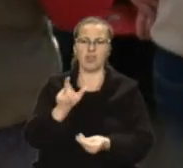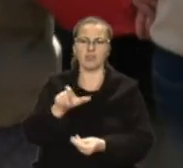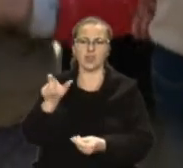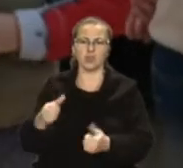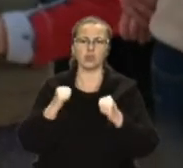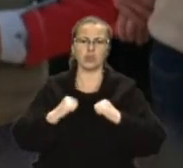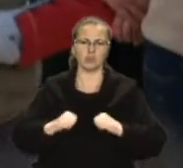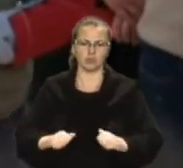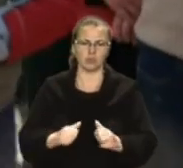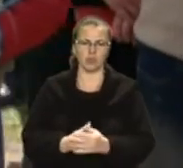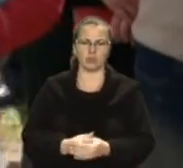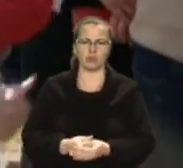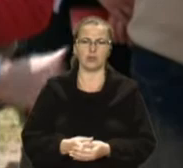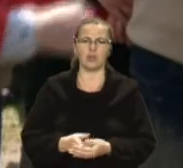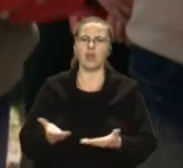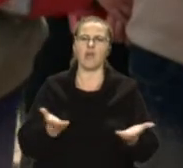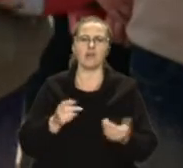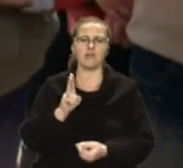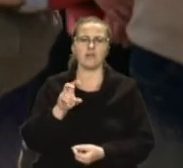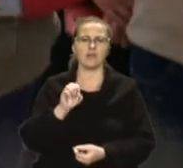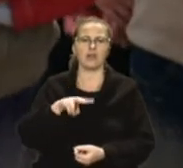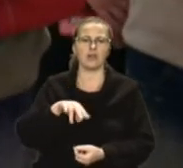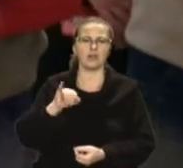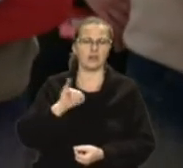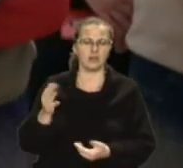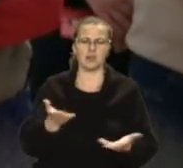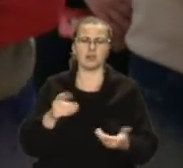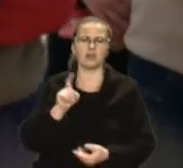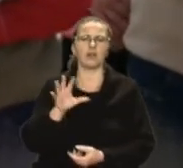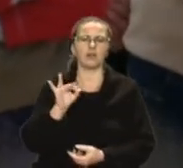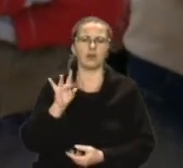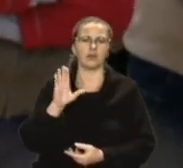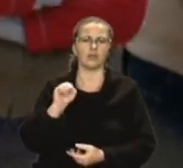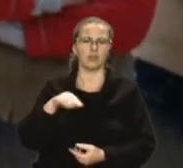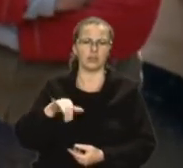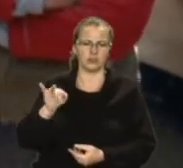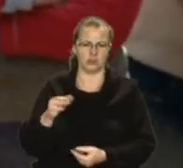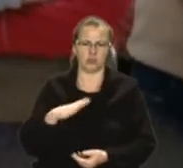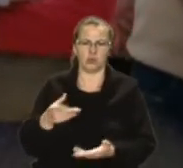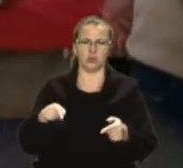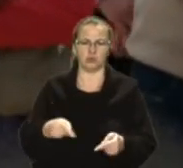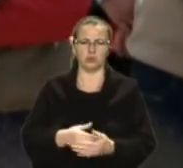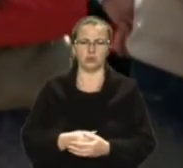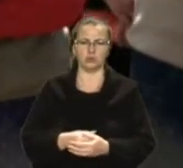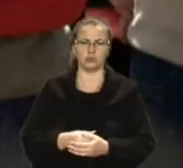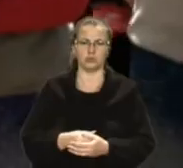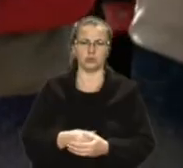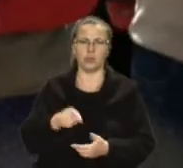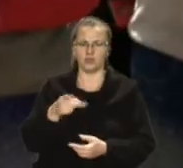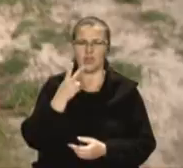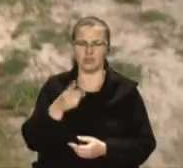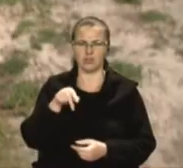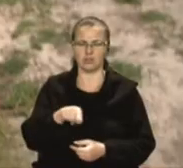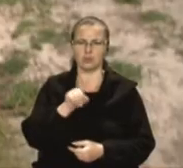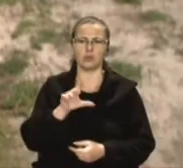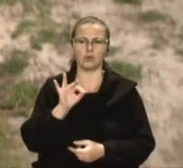розумію, які ті ці люди, які були хорваті тут? Які були хорваті? Ти вийдю хорваті